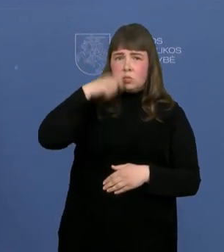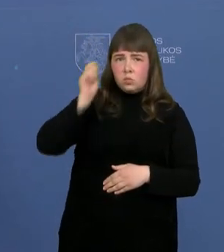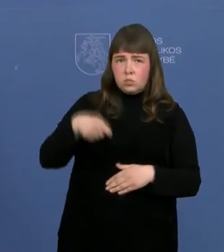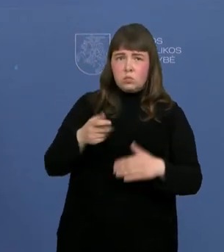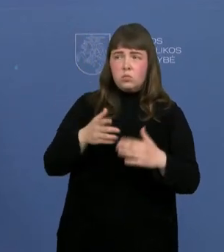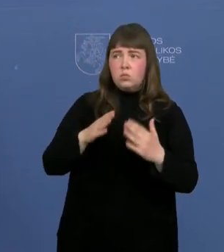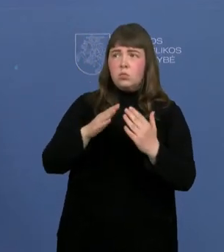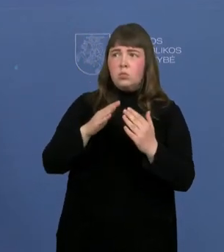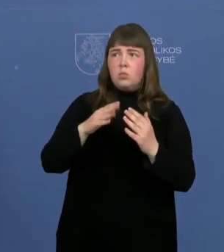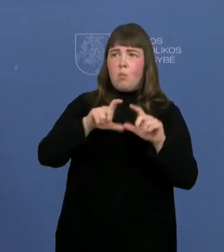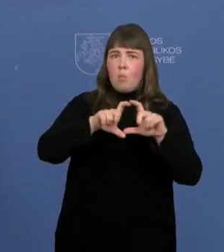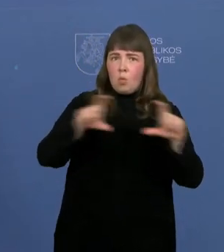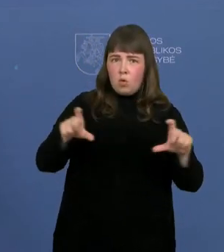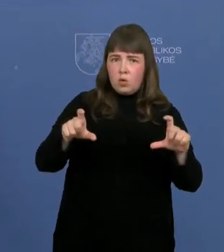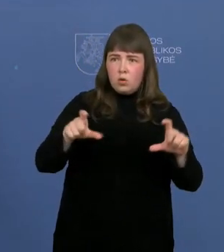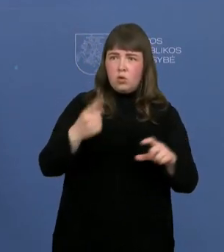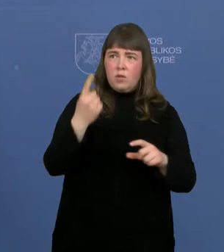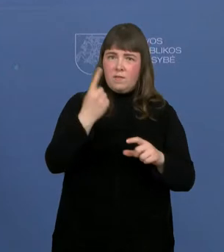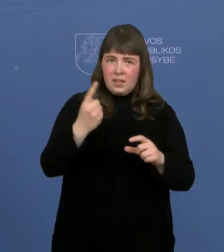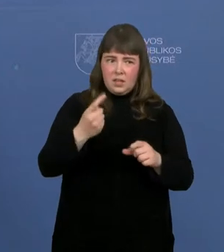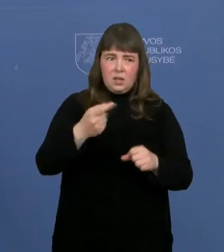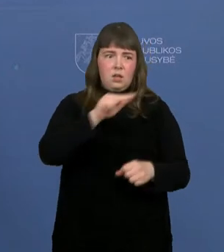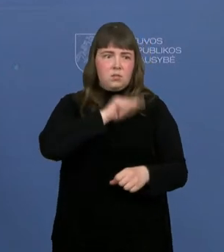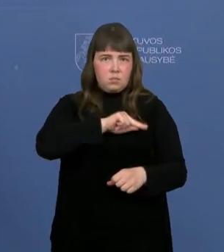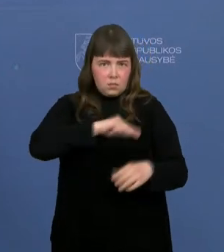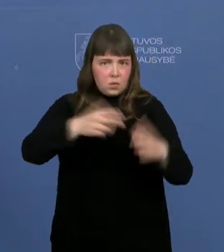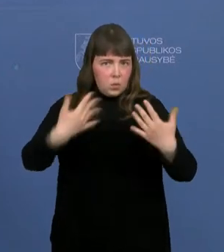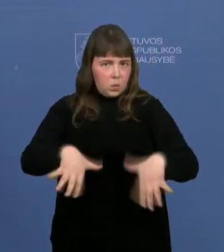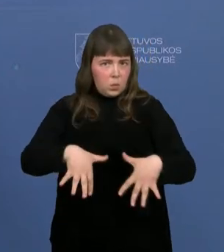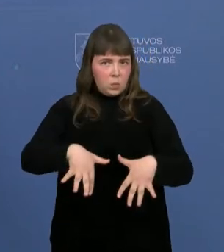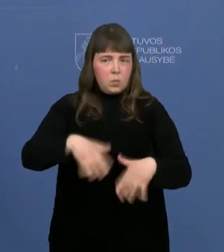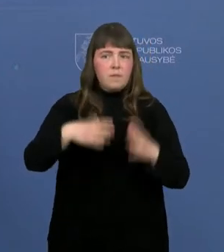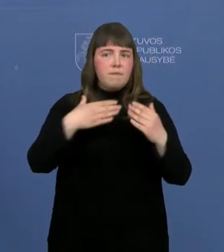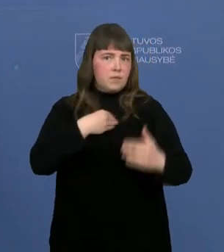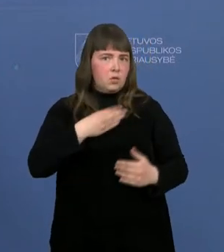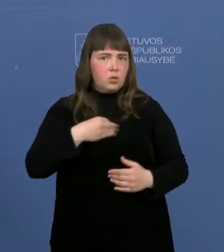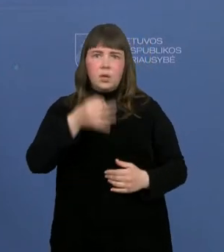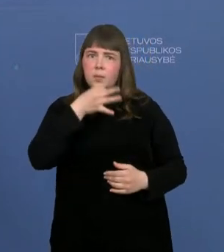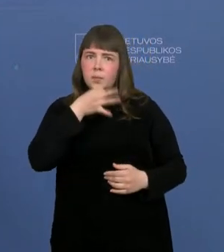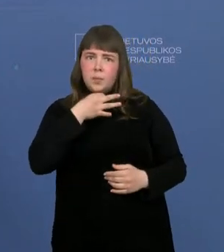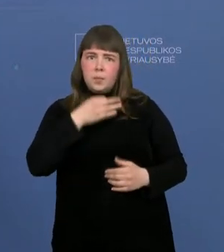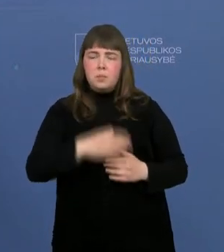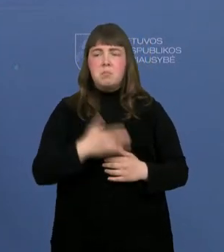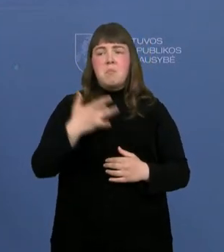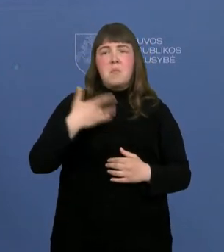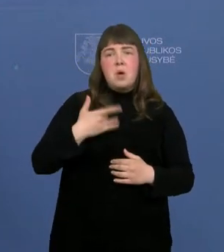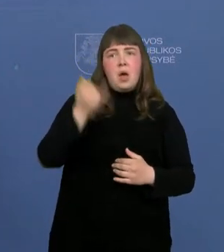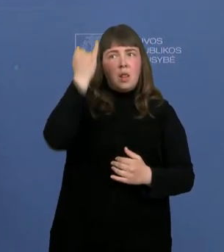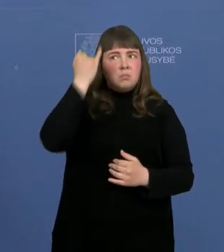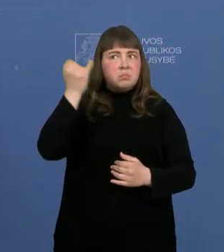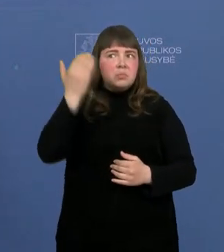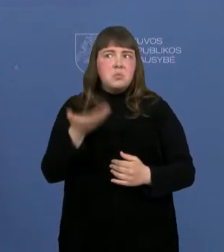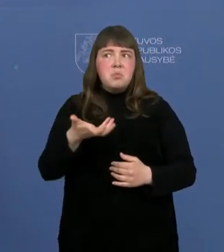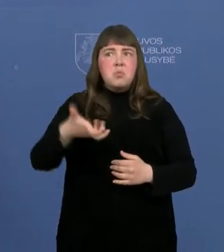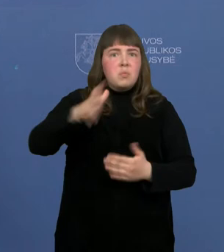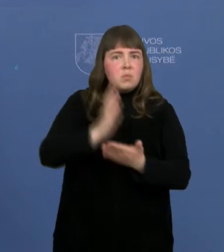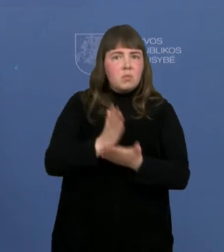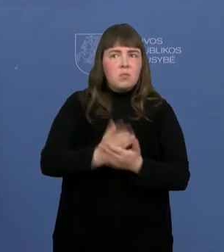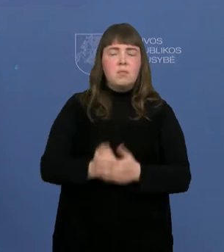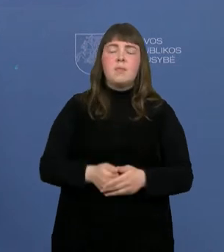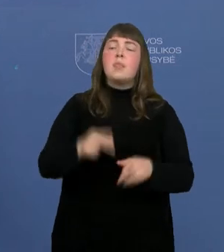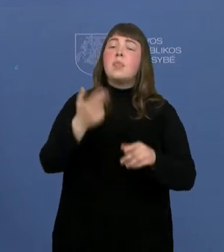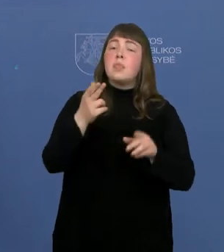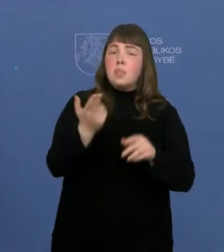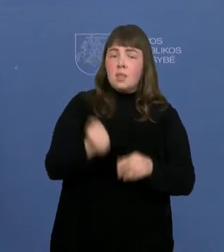turėtų ar ne pradėti veikti. Pateikslinkite, galbūt jau veikia Vilniuje ir galbūt daugiau yra iniciatyvų panašiau. Taip tikrai yra daugiau ir Vilniuje ir